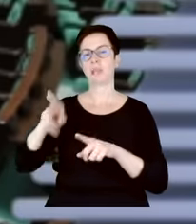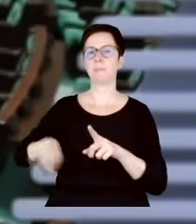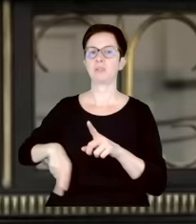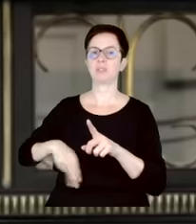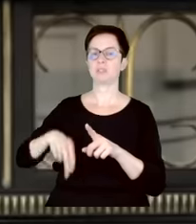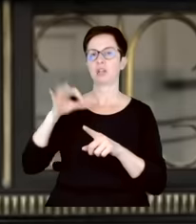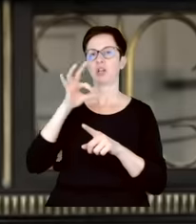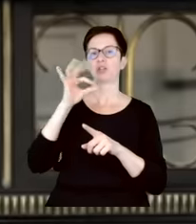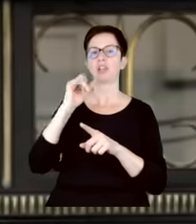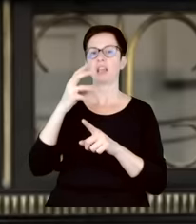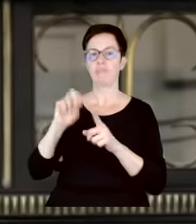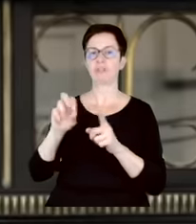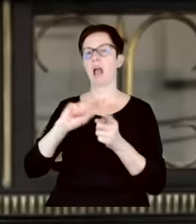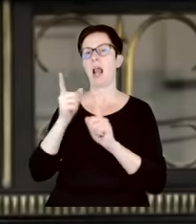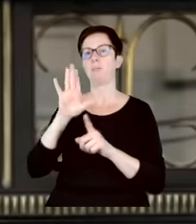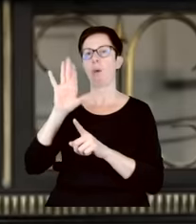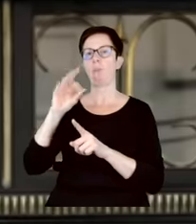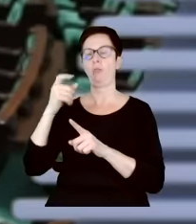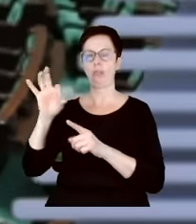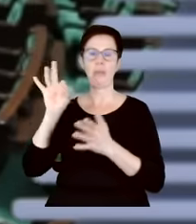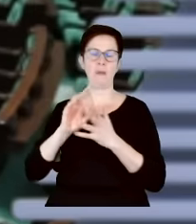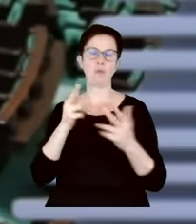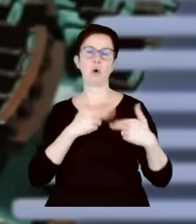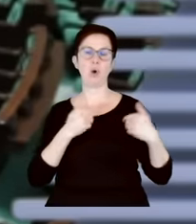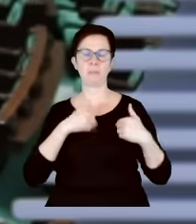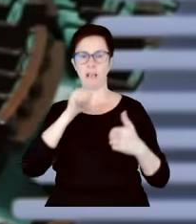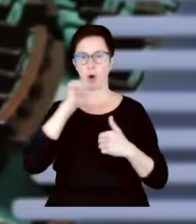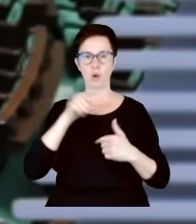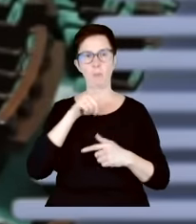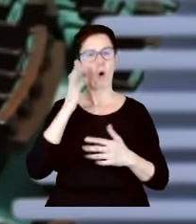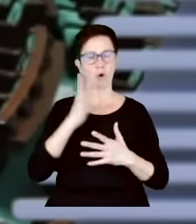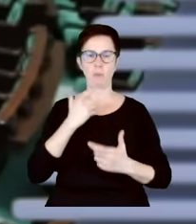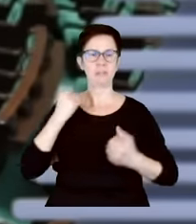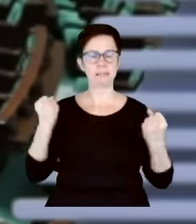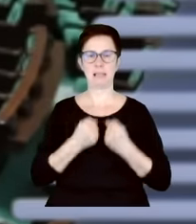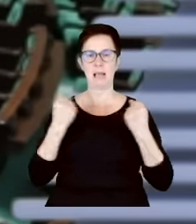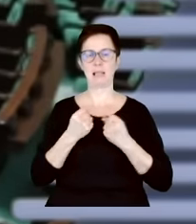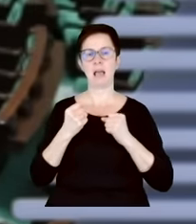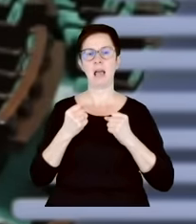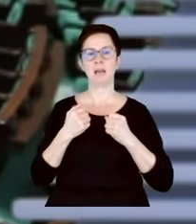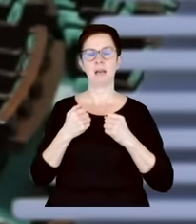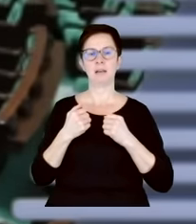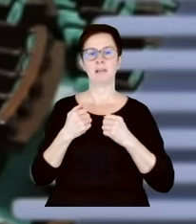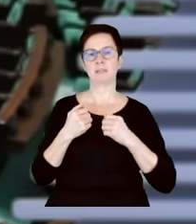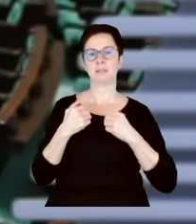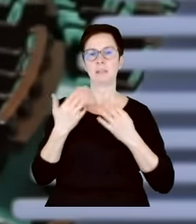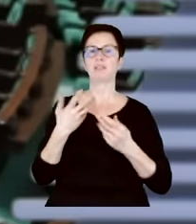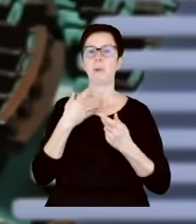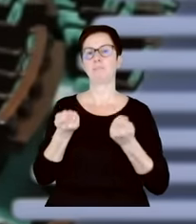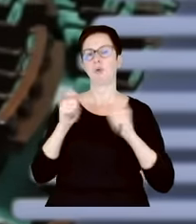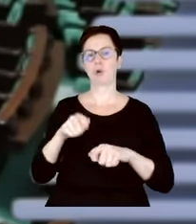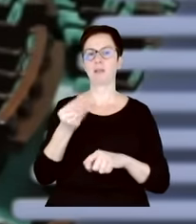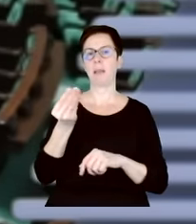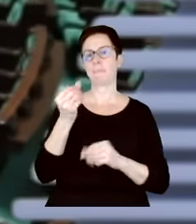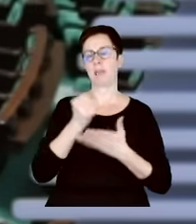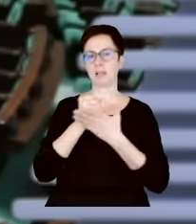ministra Bodnara, to wówczas Komisja Europejska podjęłaby wszelkie działania, aby znowu szantażować Polskę blokadą jakichś środków europejskich. A